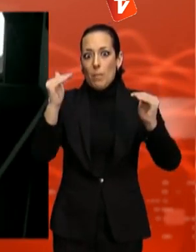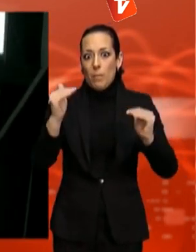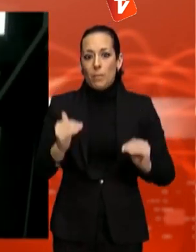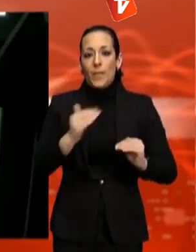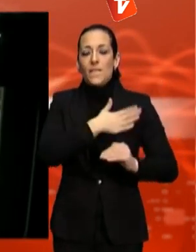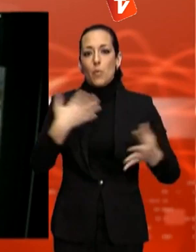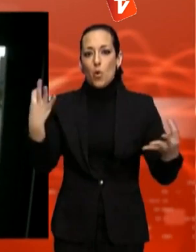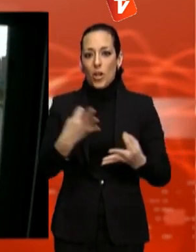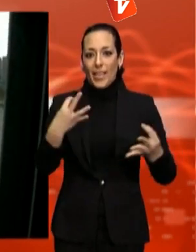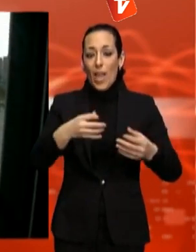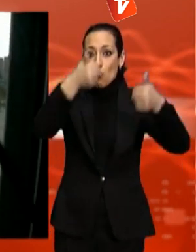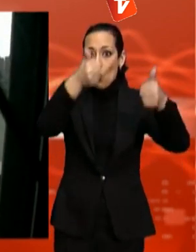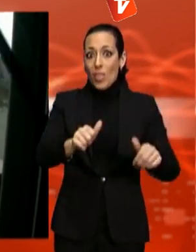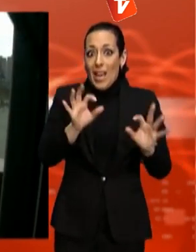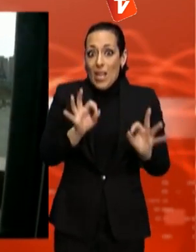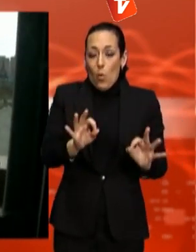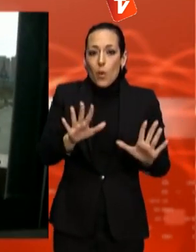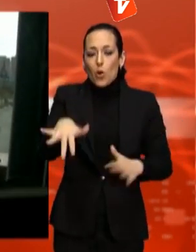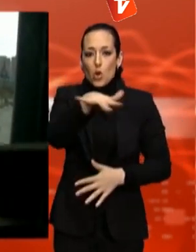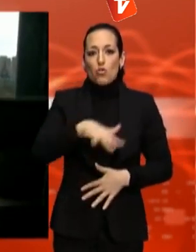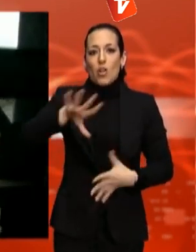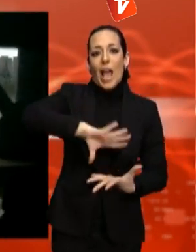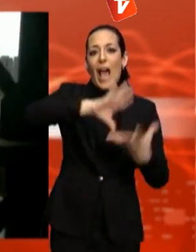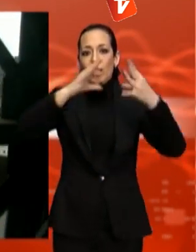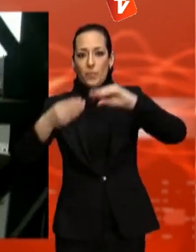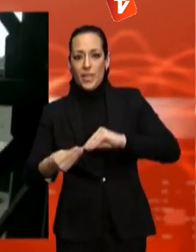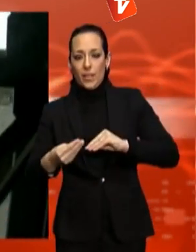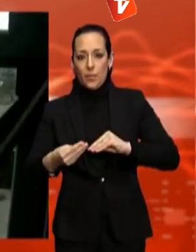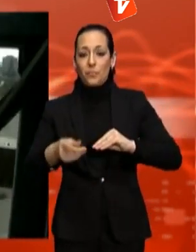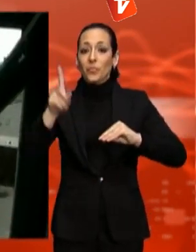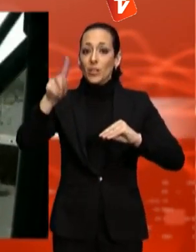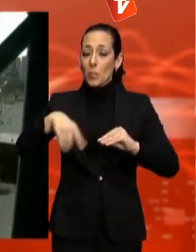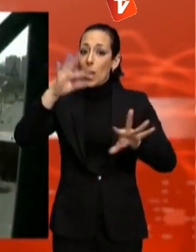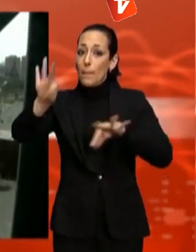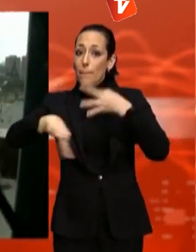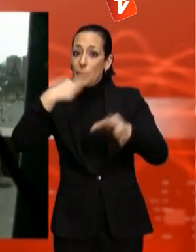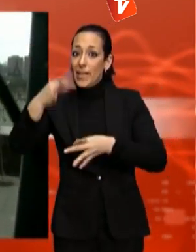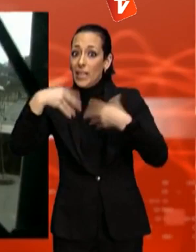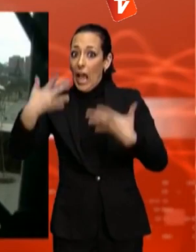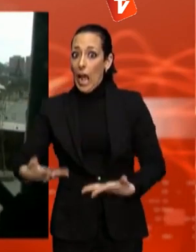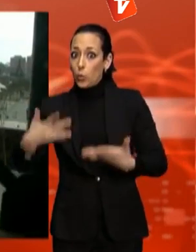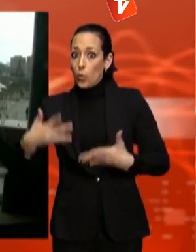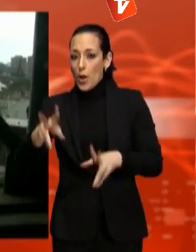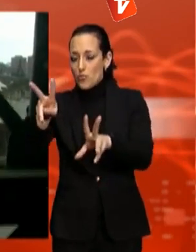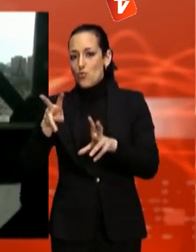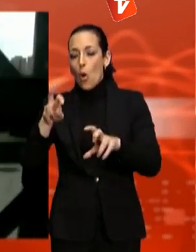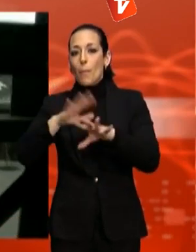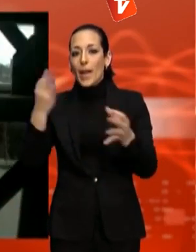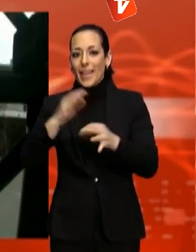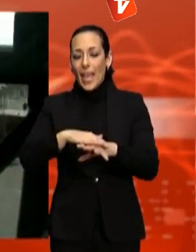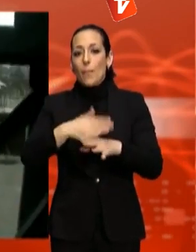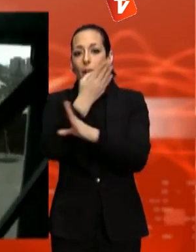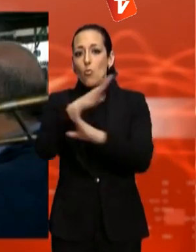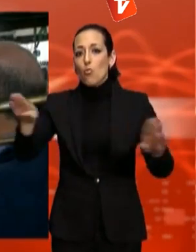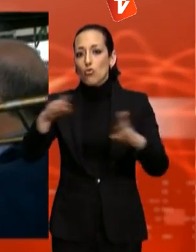readaptant als espais. El canvi d'ubicació del picnic jazz també millorarà, diuen, la visibilitat dels tres concerts programats.